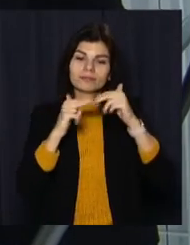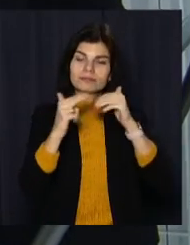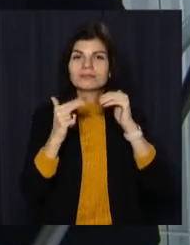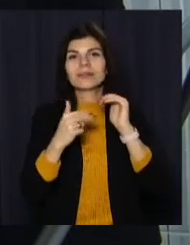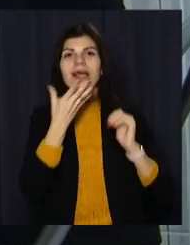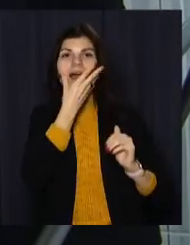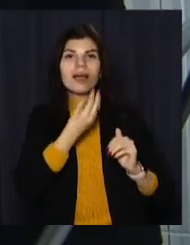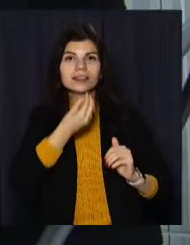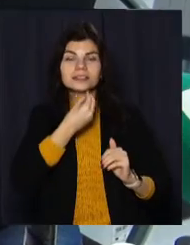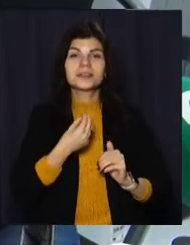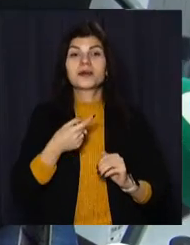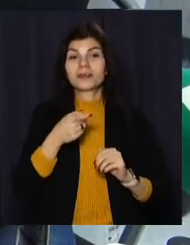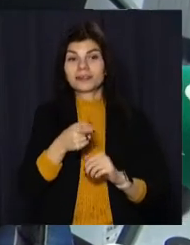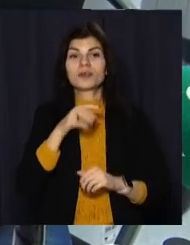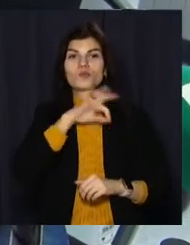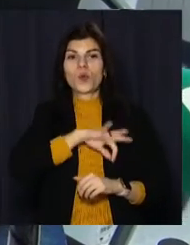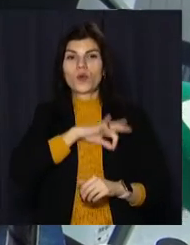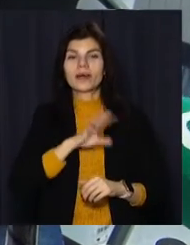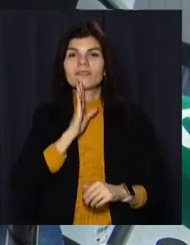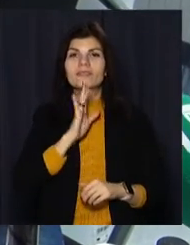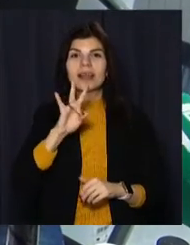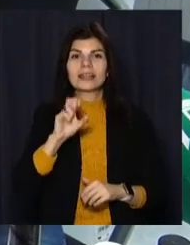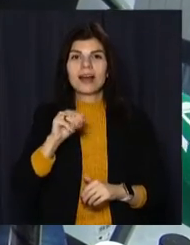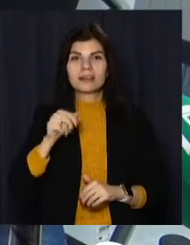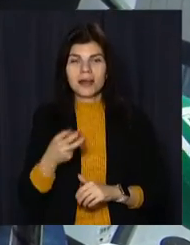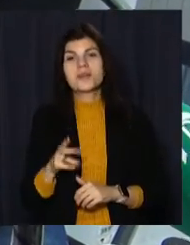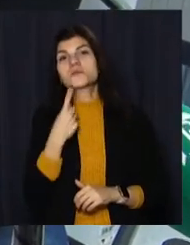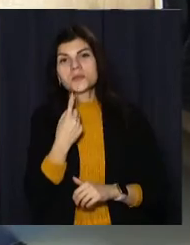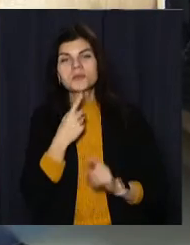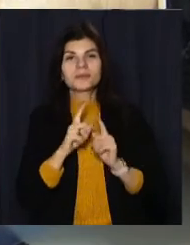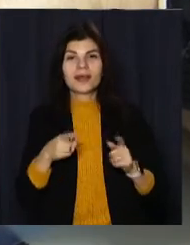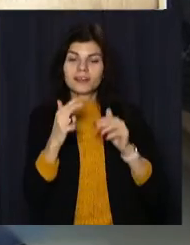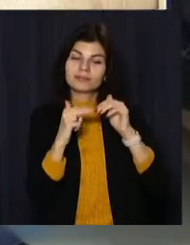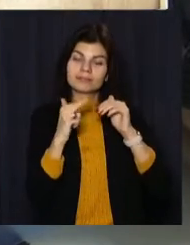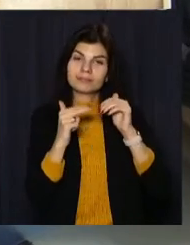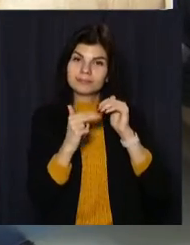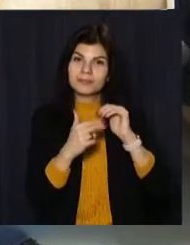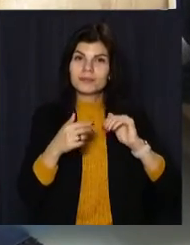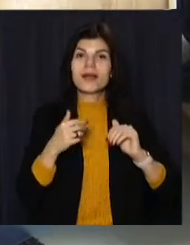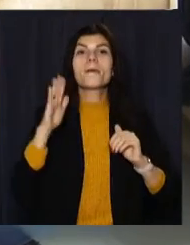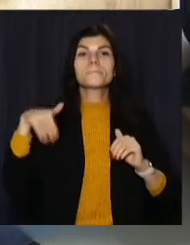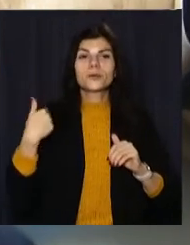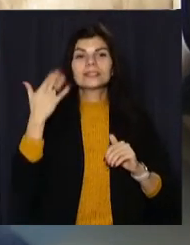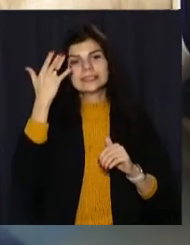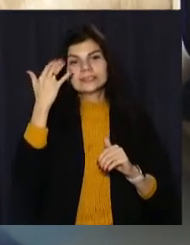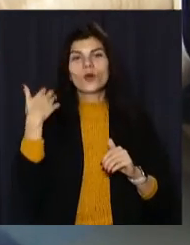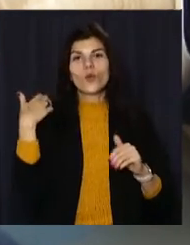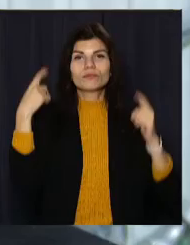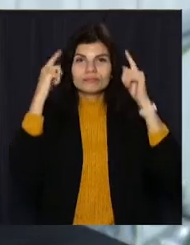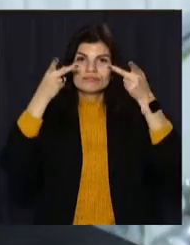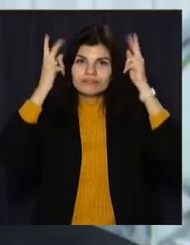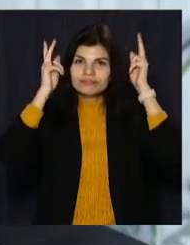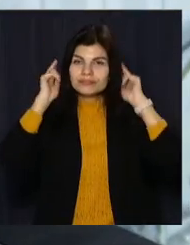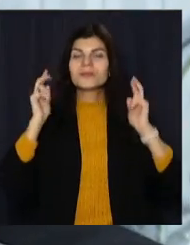Саме цією послугою і скористалася Наталя Миколаївна. Зараз на манікюрі, а потім планує змінити й зачіску. Каже,